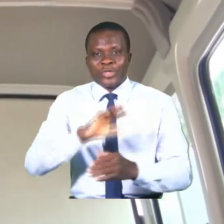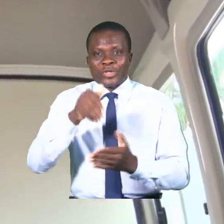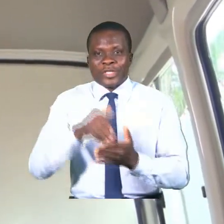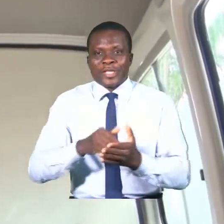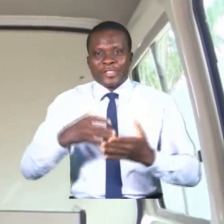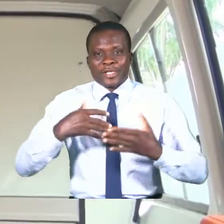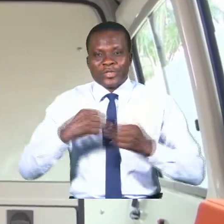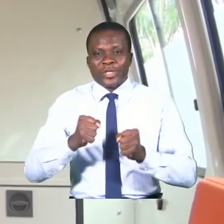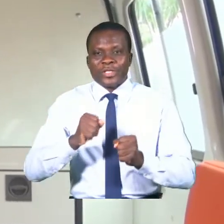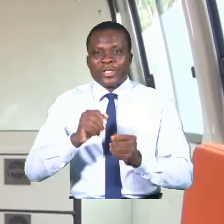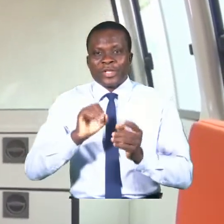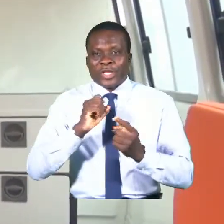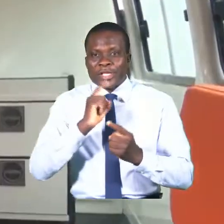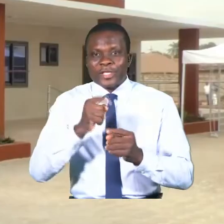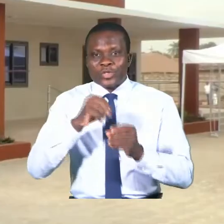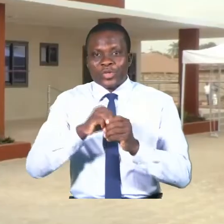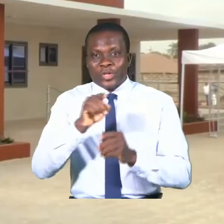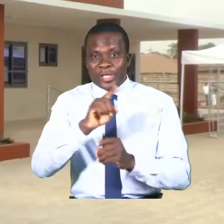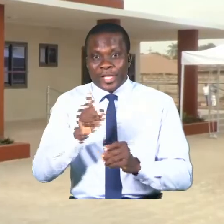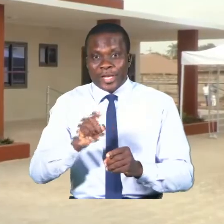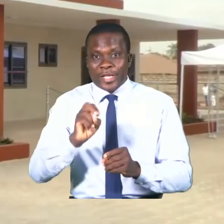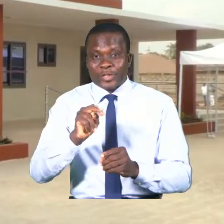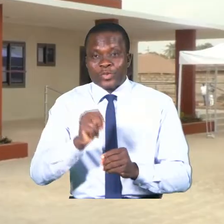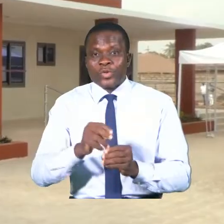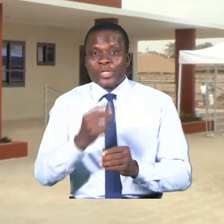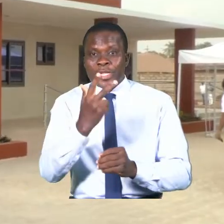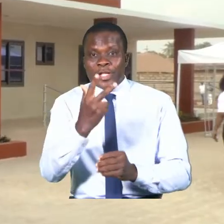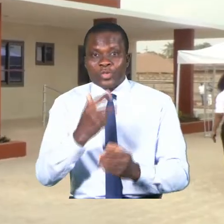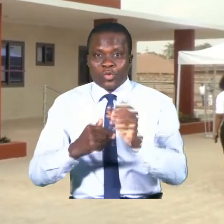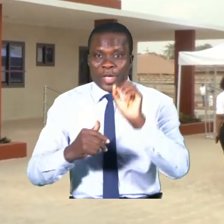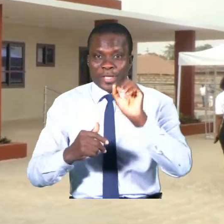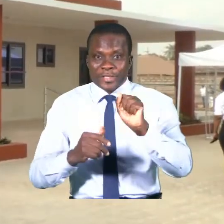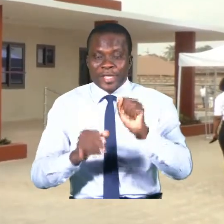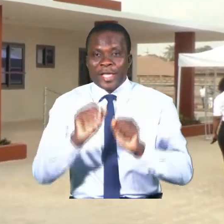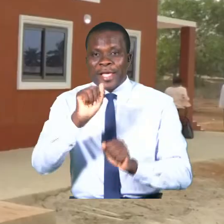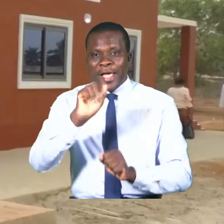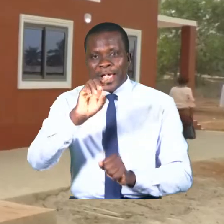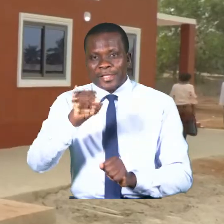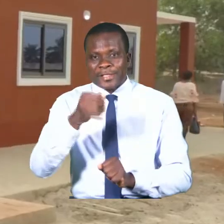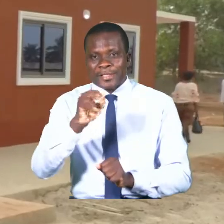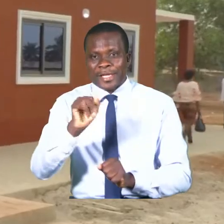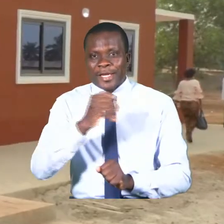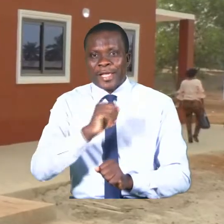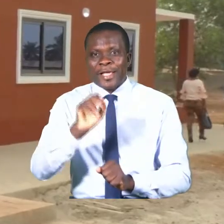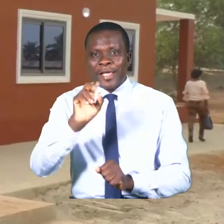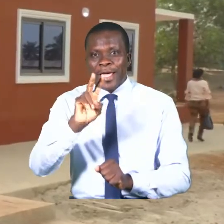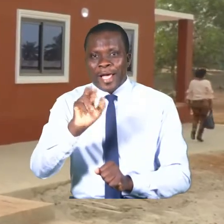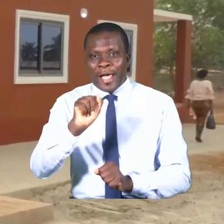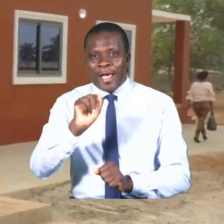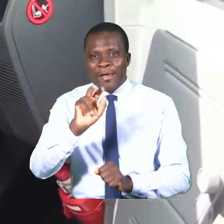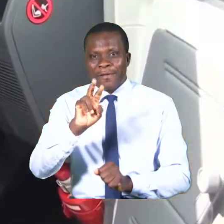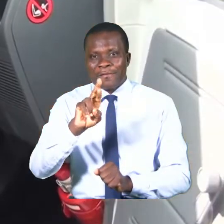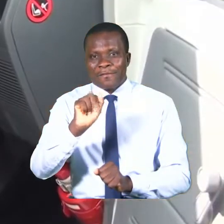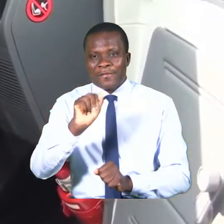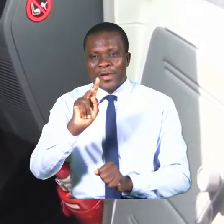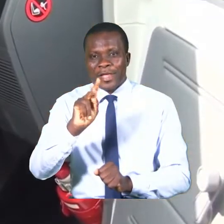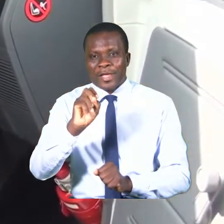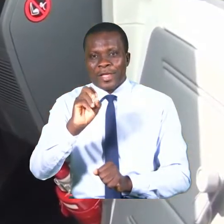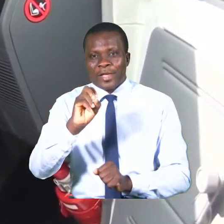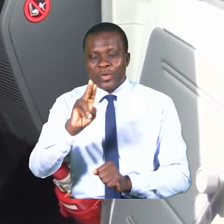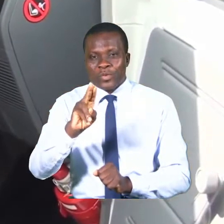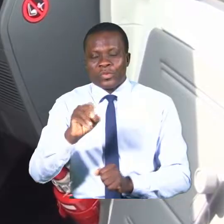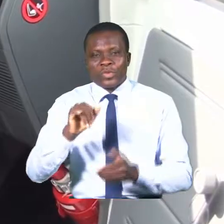santé situés dans la zone sanitaire Adjara, Acro, Misreté et Avrancou. Cette cérémonie de